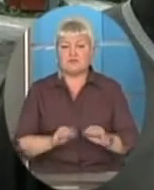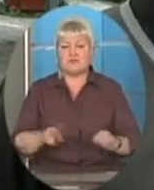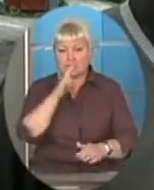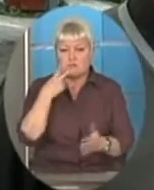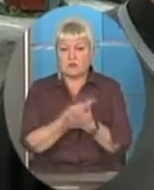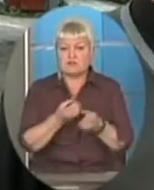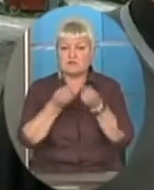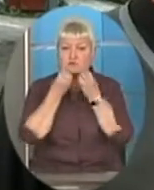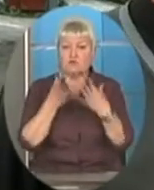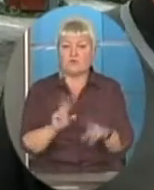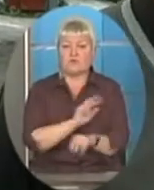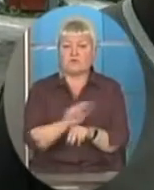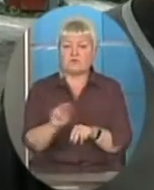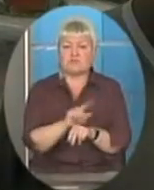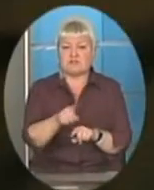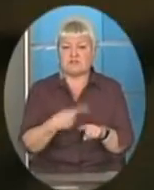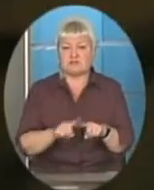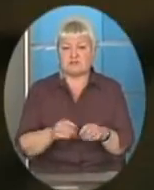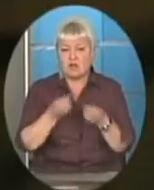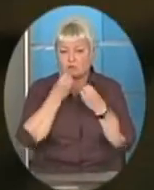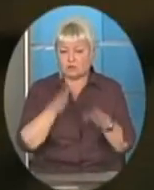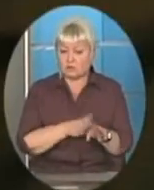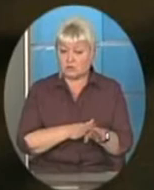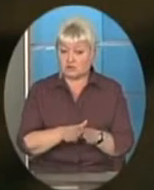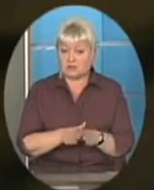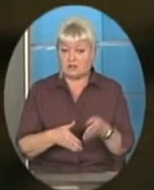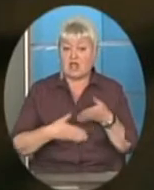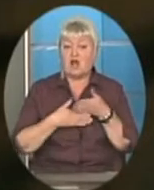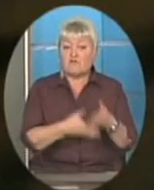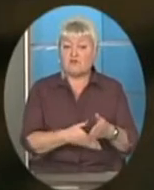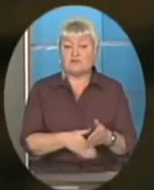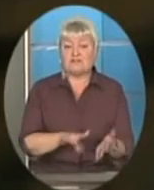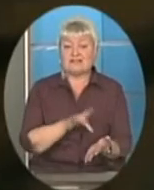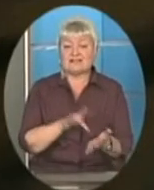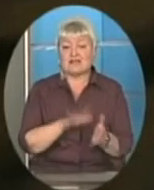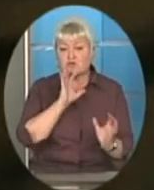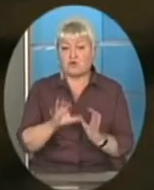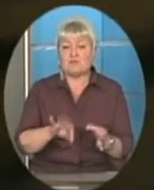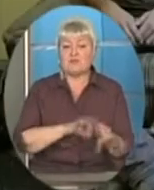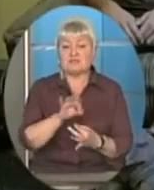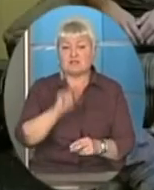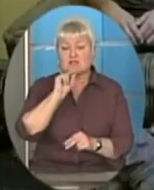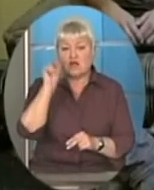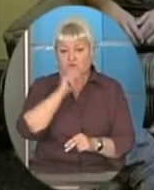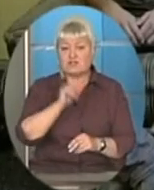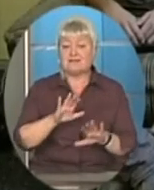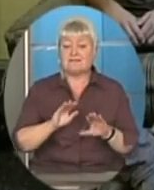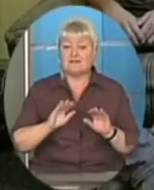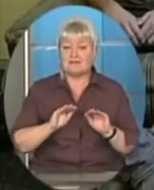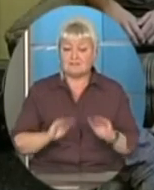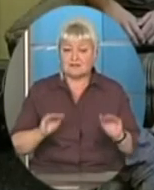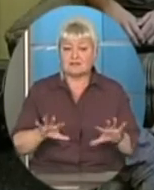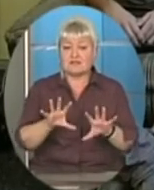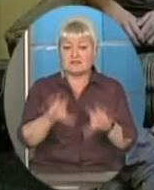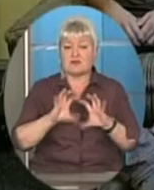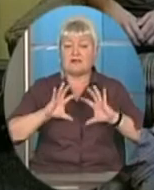добро і вшити їх це добро чинити. Волонтери Центру опіки-серід вчать дітей сприймати життя як божий дар – не